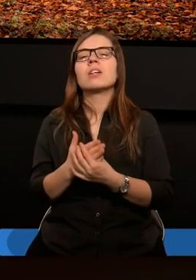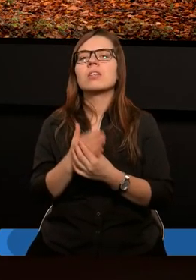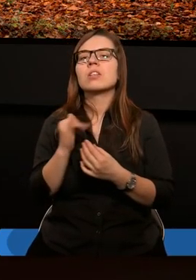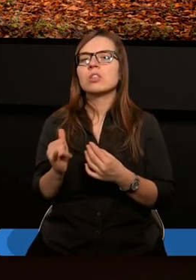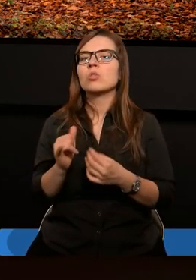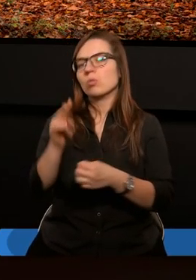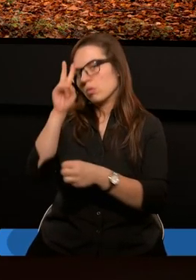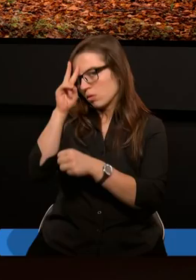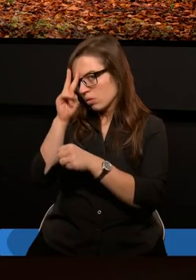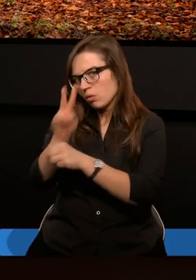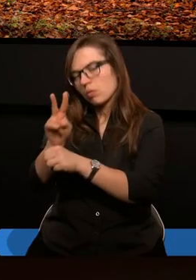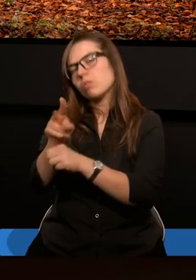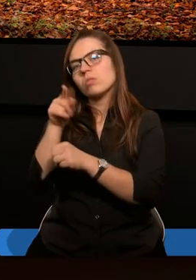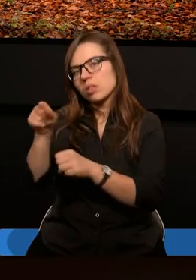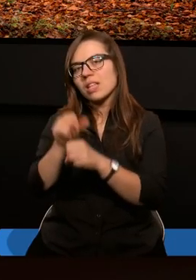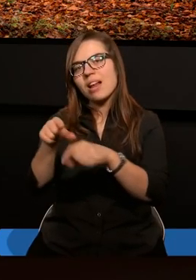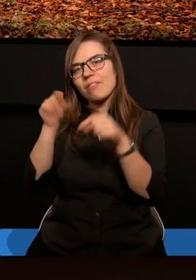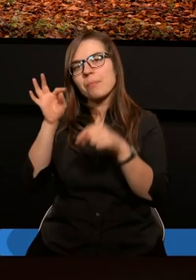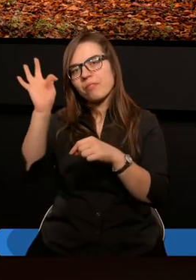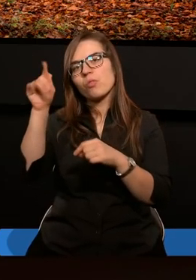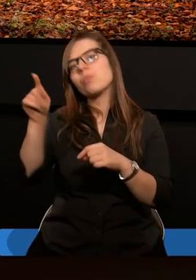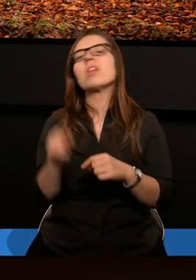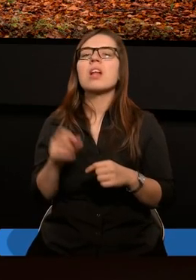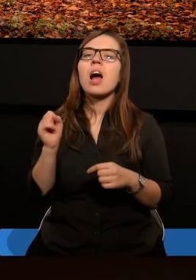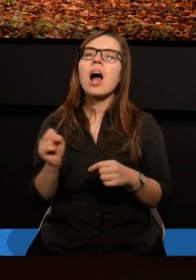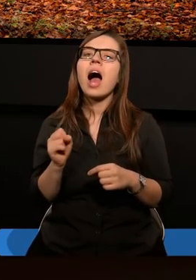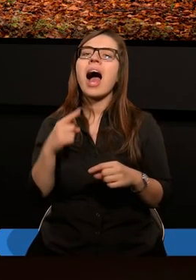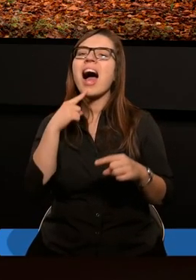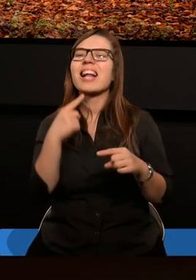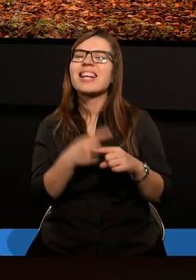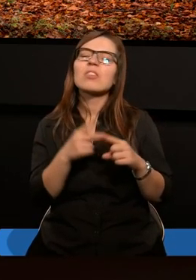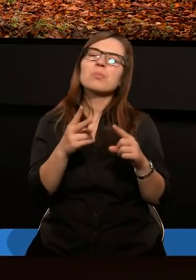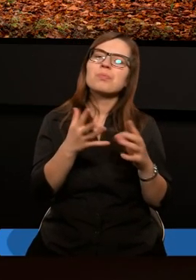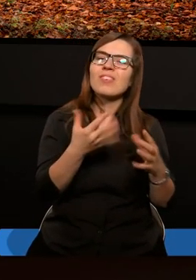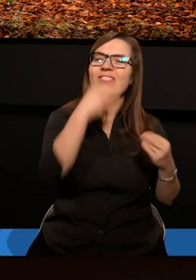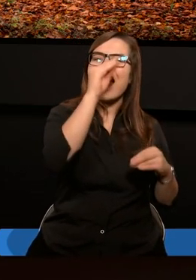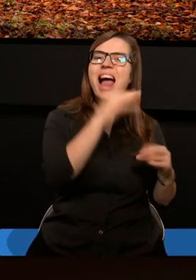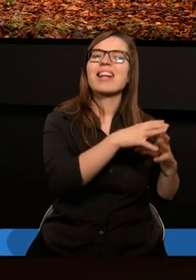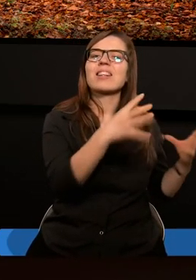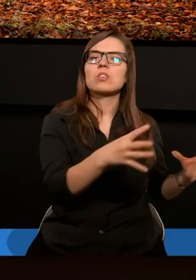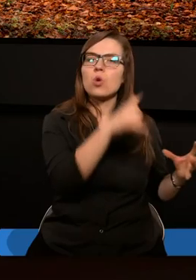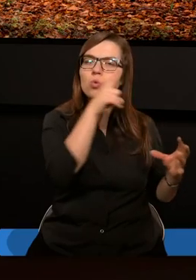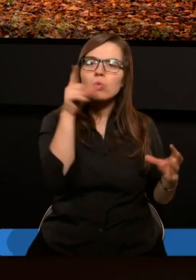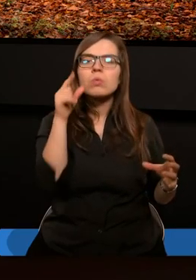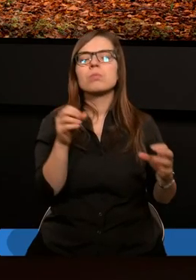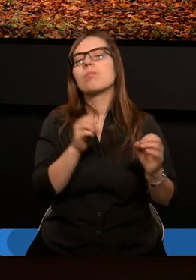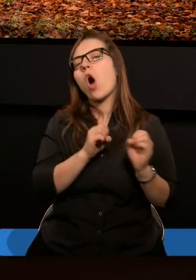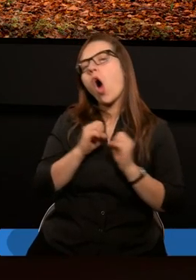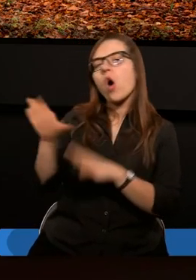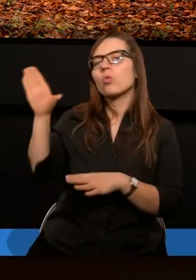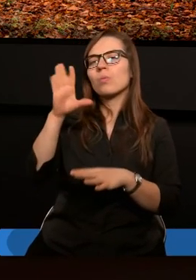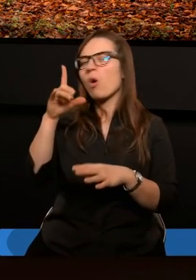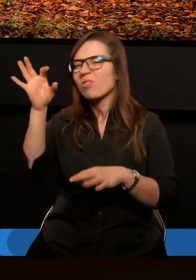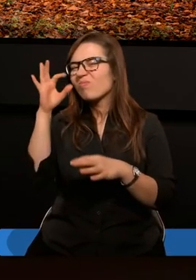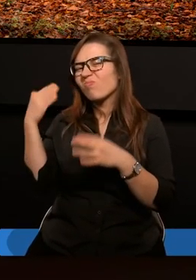W tym sensie jest wybrana, że jest wierna Mu. A ta zdecydowana większość jednak Go odrzuciła, bo, i tu czytamy,